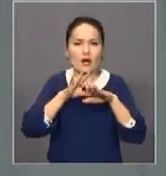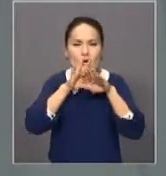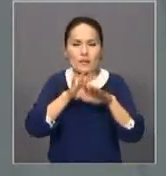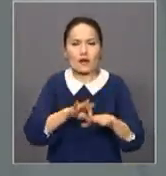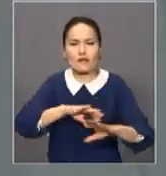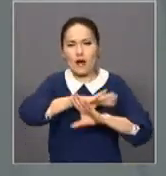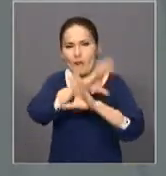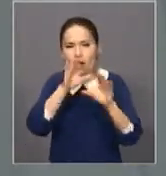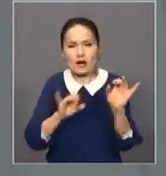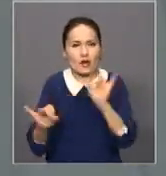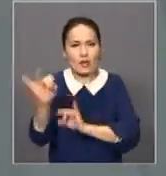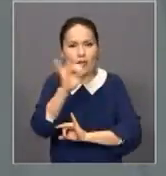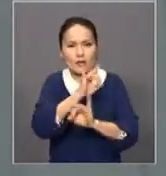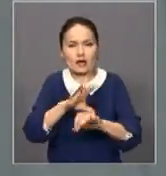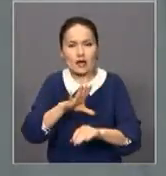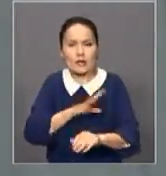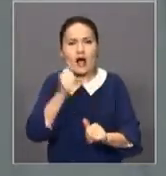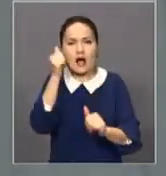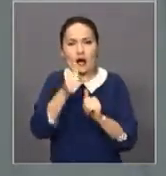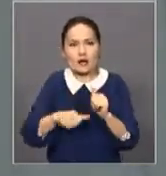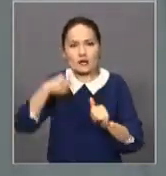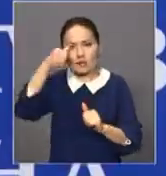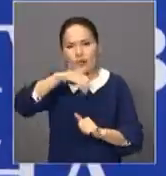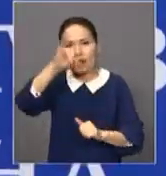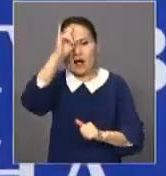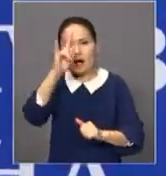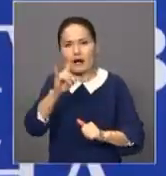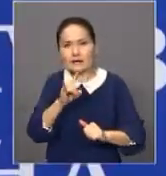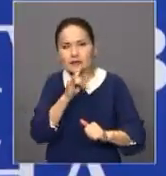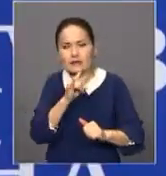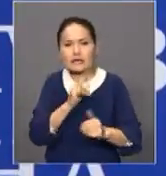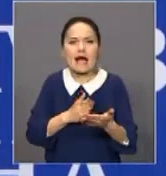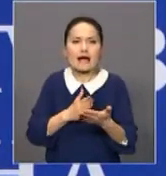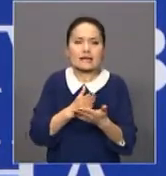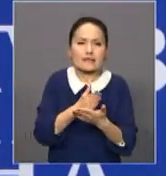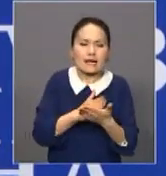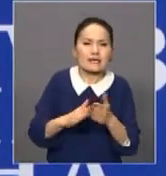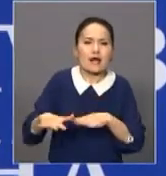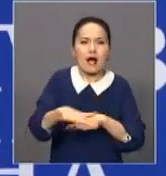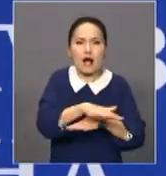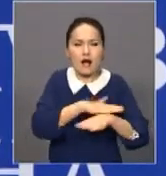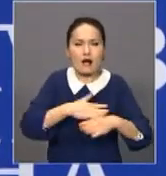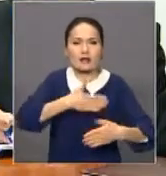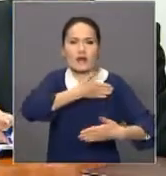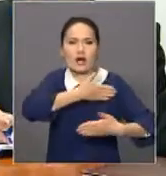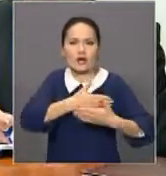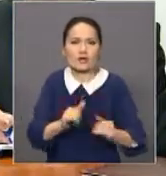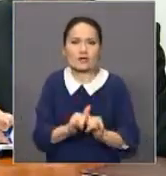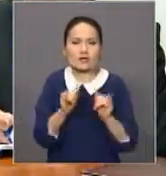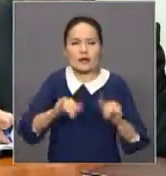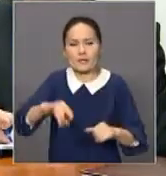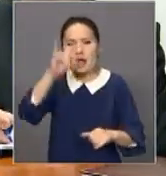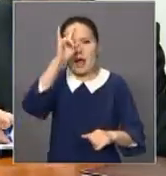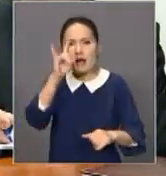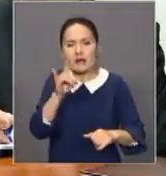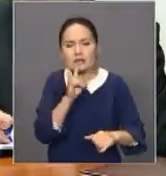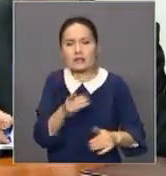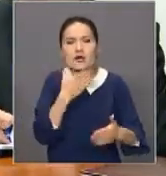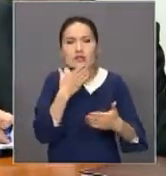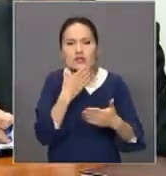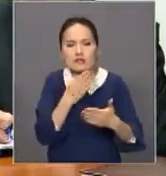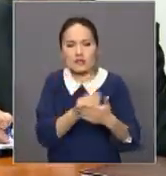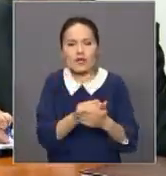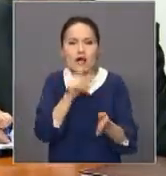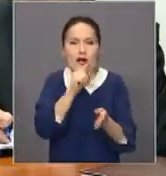барсын талқылады. Сарапшылар жыл өткен сайын қазастандықтардың саяси мәдениеті артып келеді. Оны қазастандықтардың азаматтық барызын өтілге